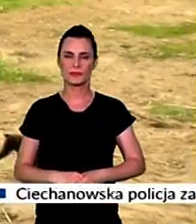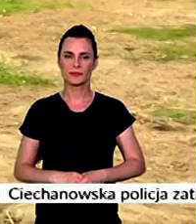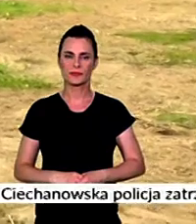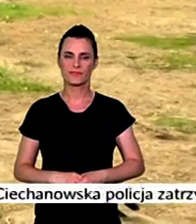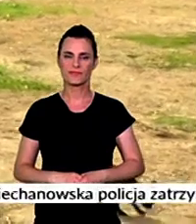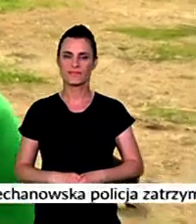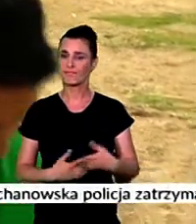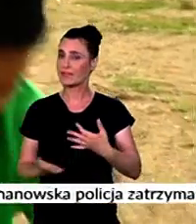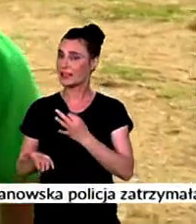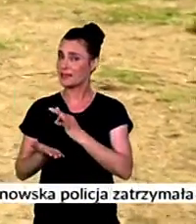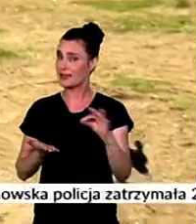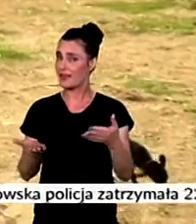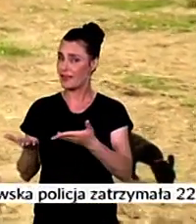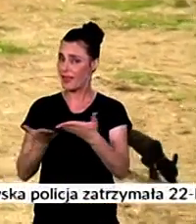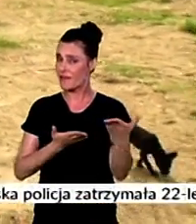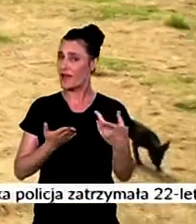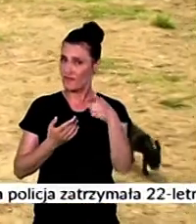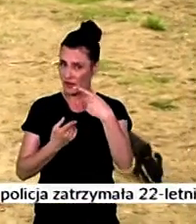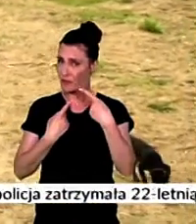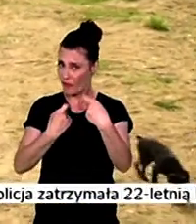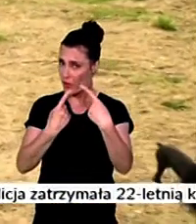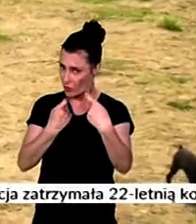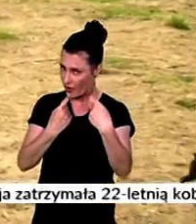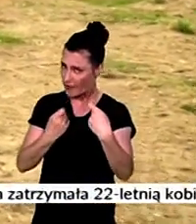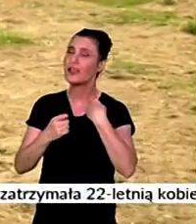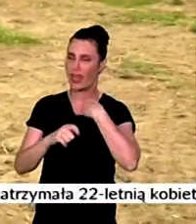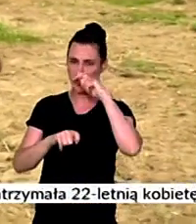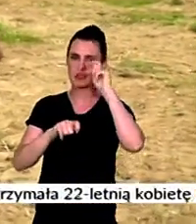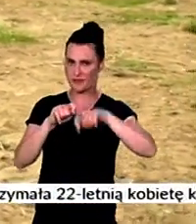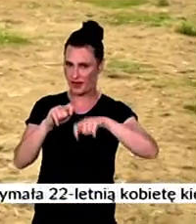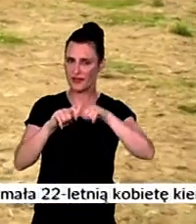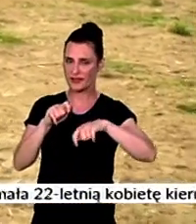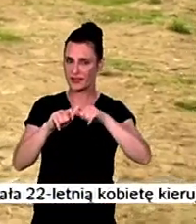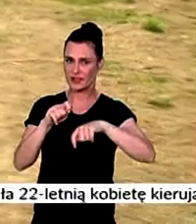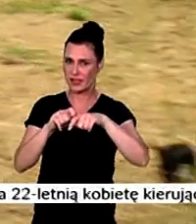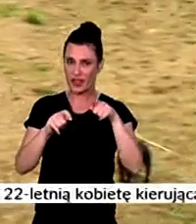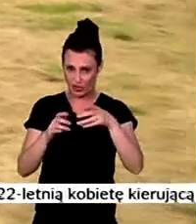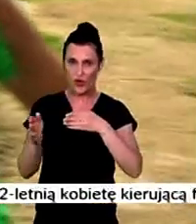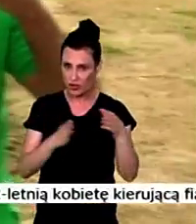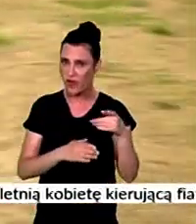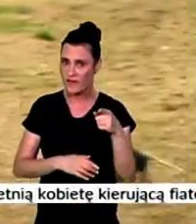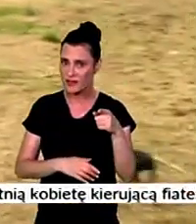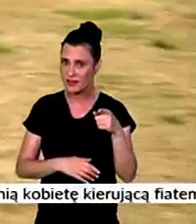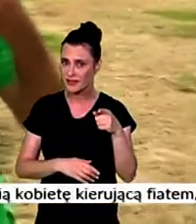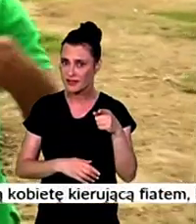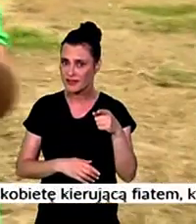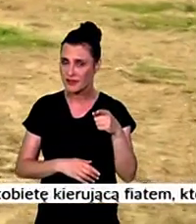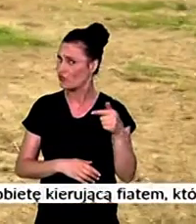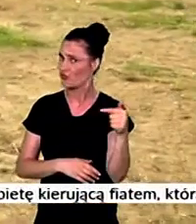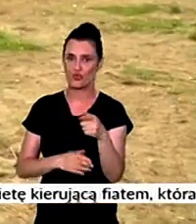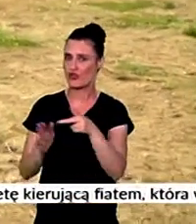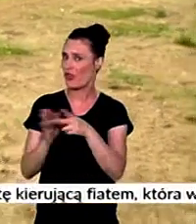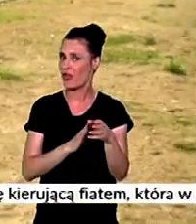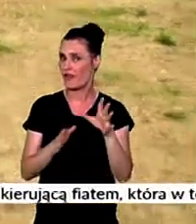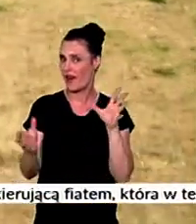Specjalnie dla Państwa to sprawdzę, prowokujecie mnie, ale dobra, dla Was to zrobię. Michałku, czy Ty jesteś gotowy na to? Nie no, musisz,